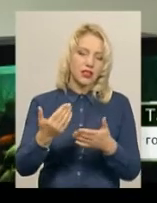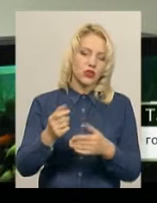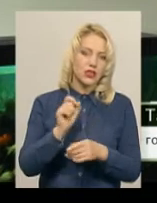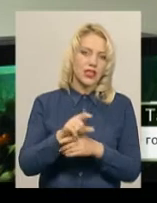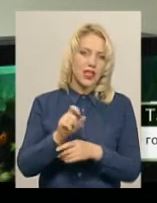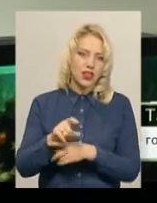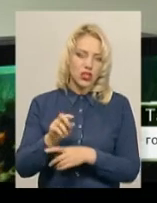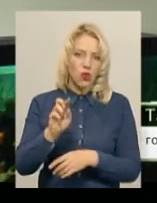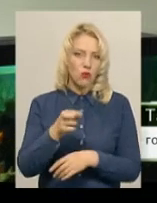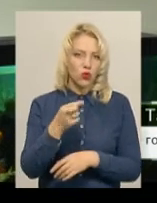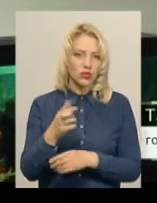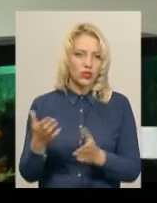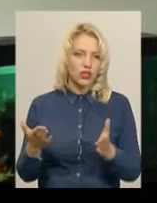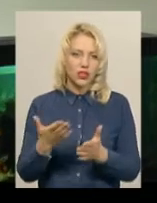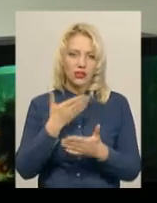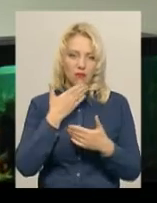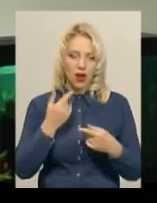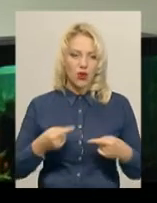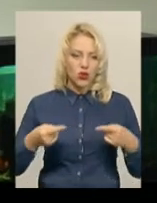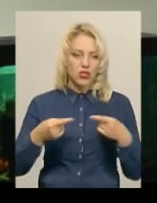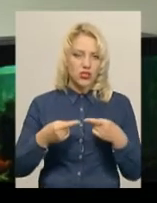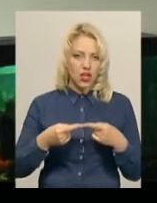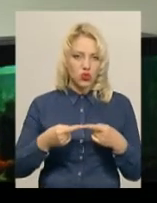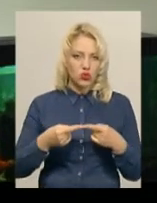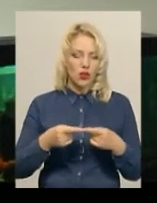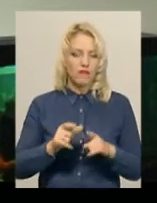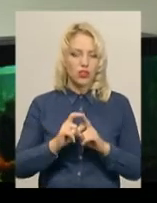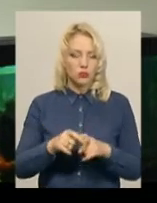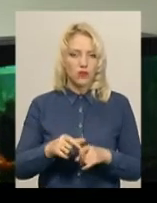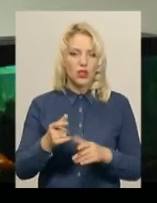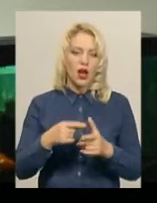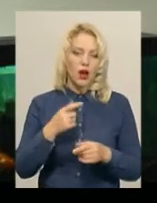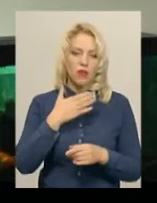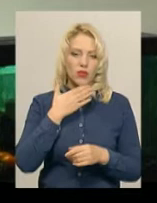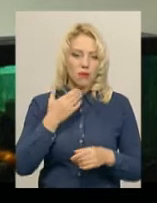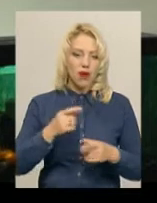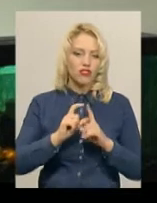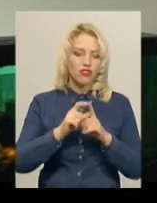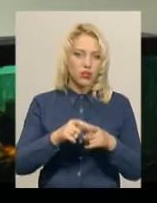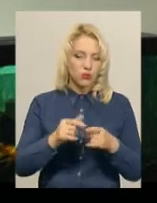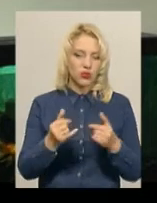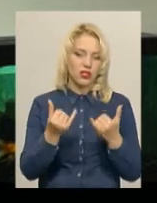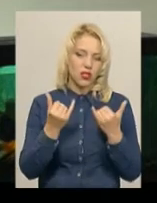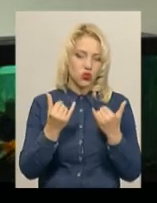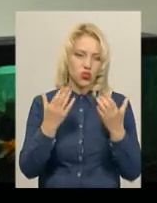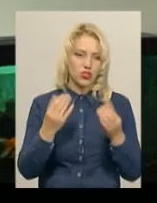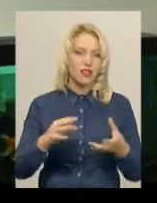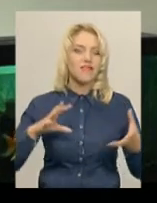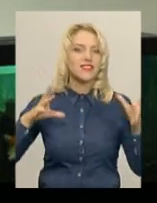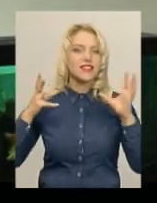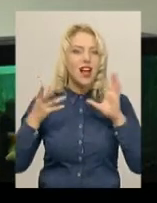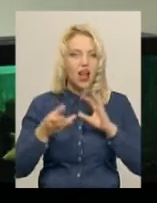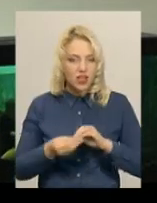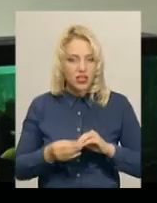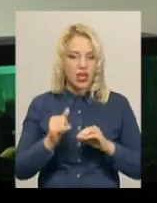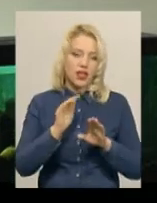біологічних, які не мають однозначної відповіді, або не мають відповіді на сьогоднішній день взагалі. Діти пробують запропонувати